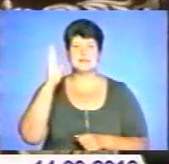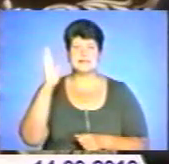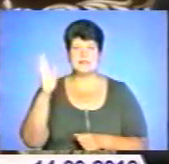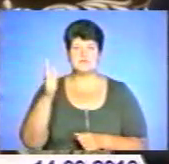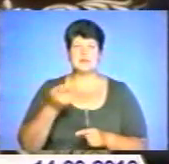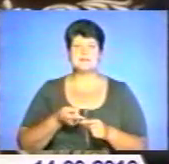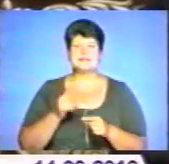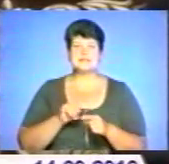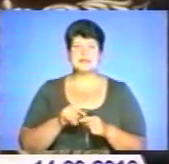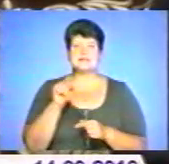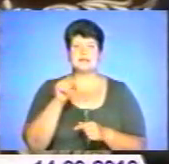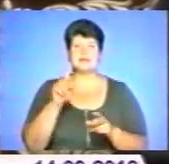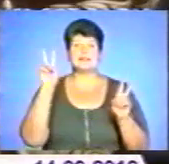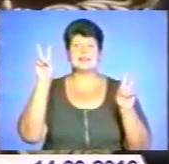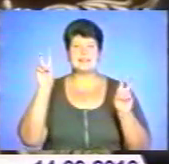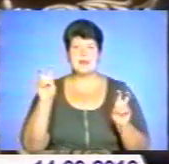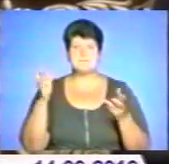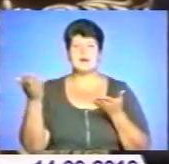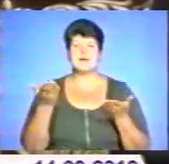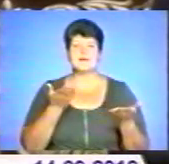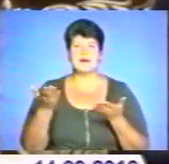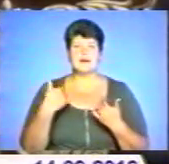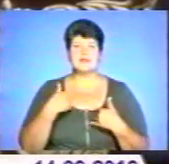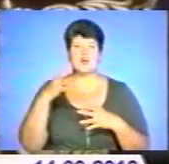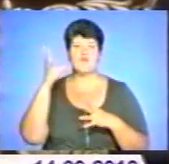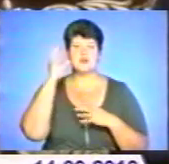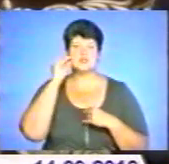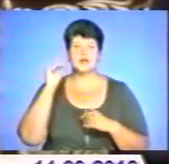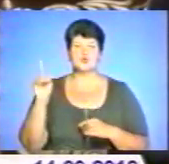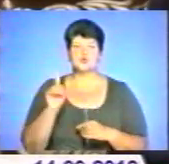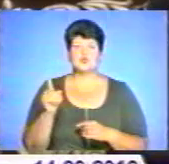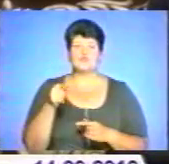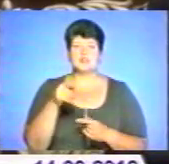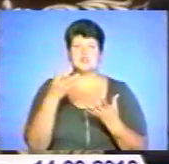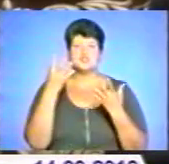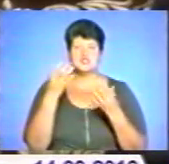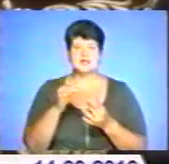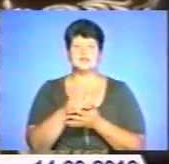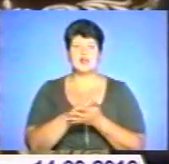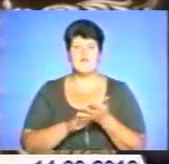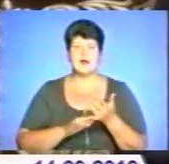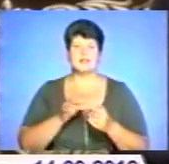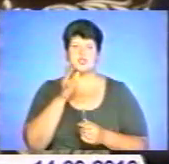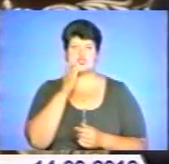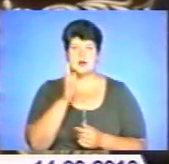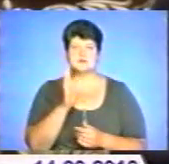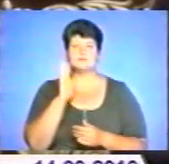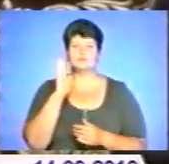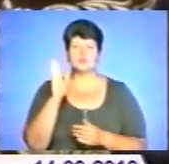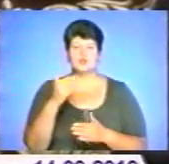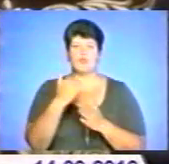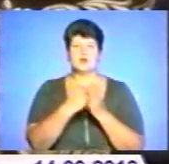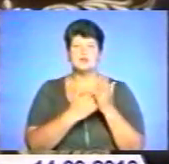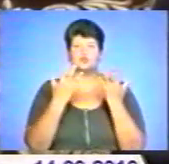це та тема, яка, я вважаю, що вона ще тривалий час буде в порядку